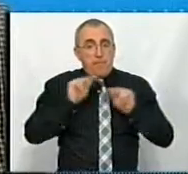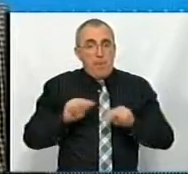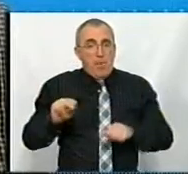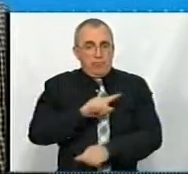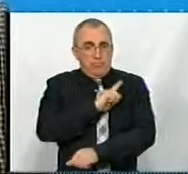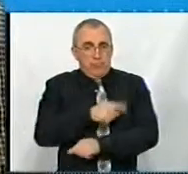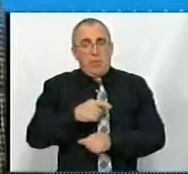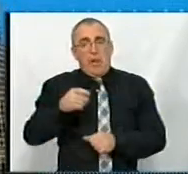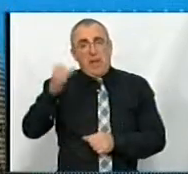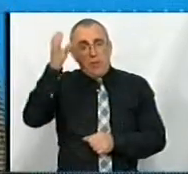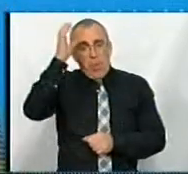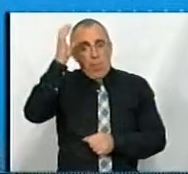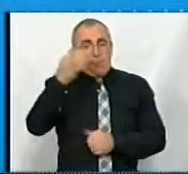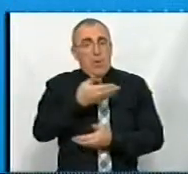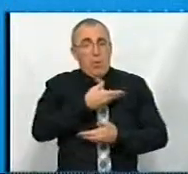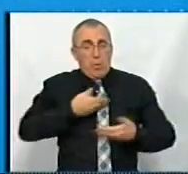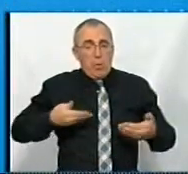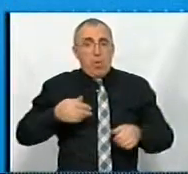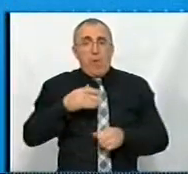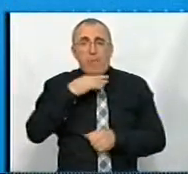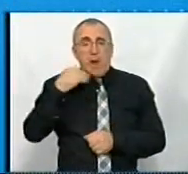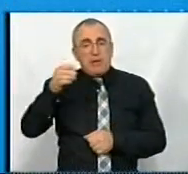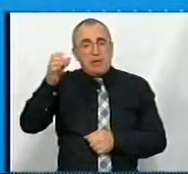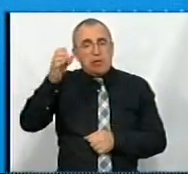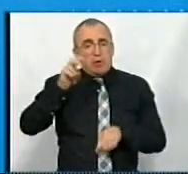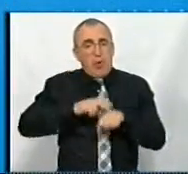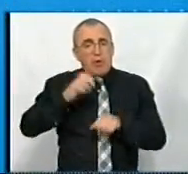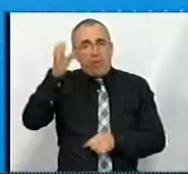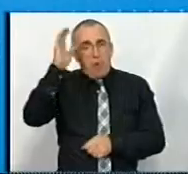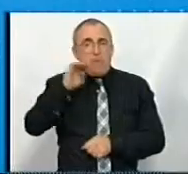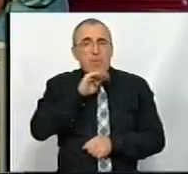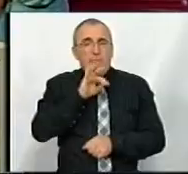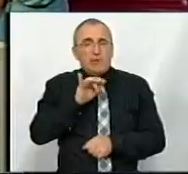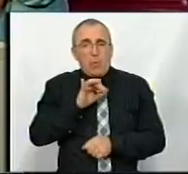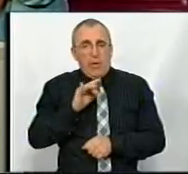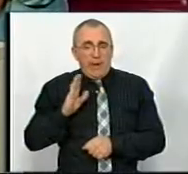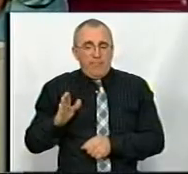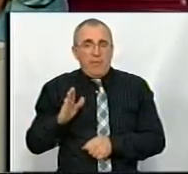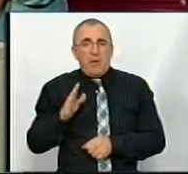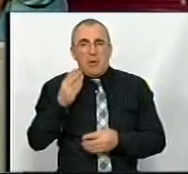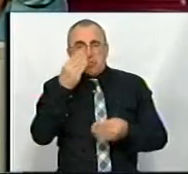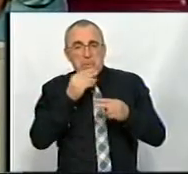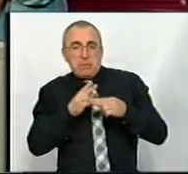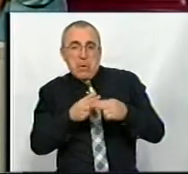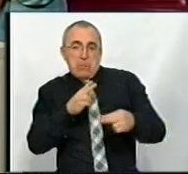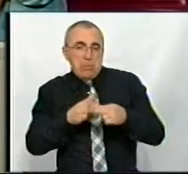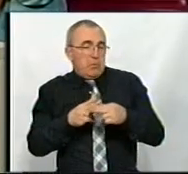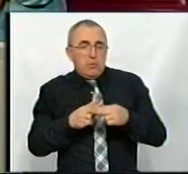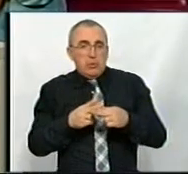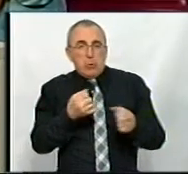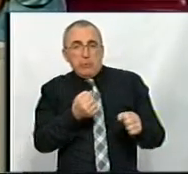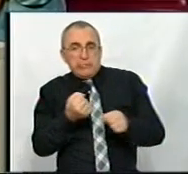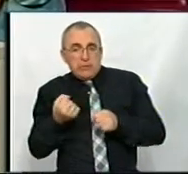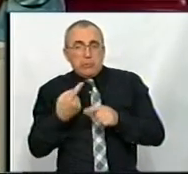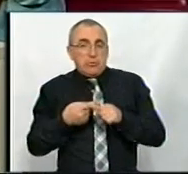науковий. У нас багато докторів, наук, професорів. Ми не створювали штучних перепон для того, щоб стримувати